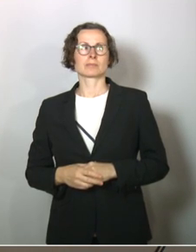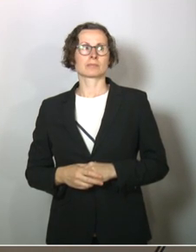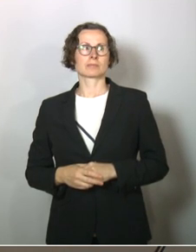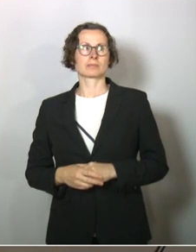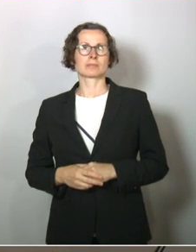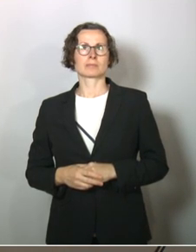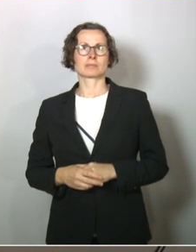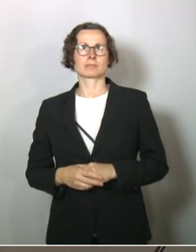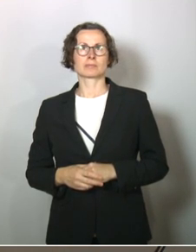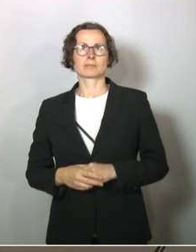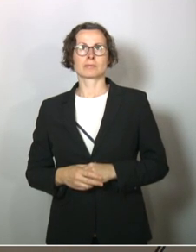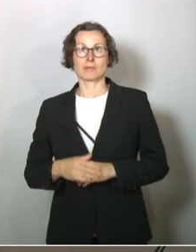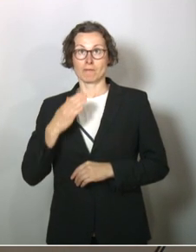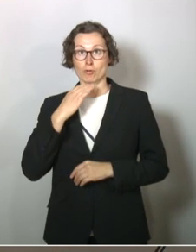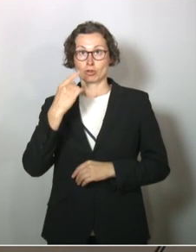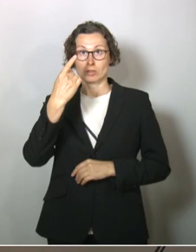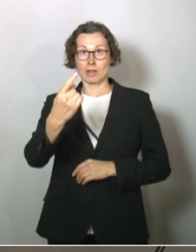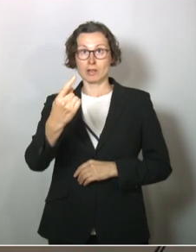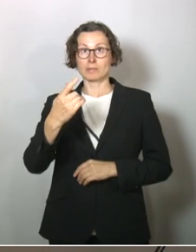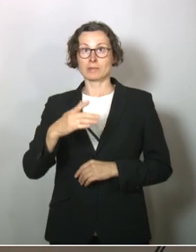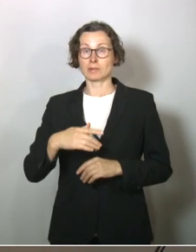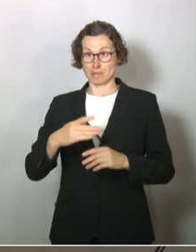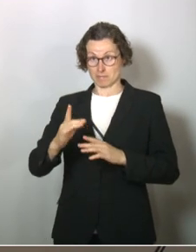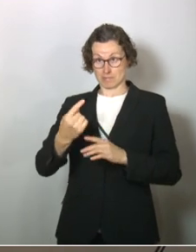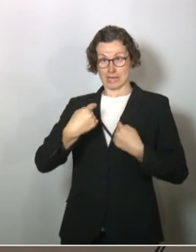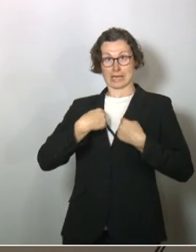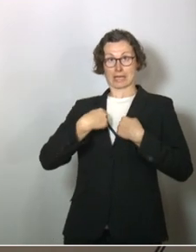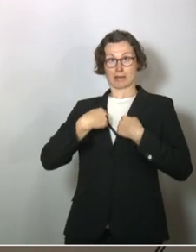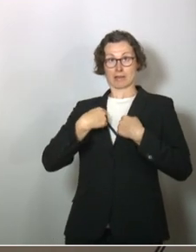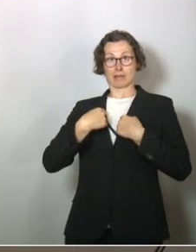Ja? Möchten Sie weitermachen? Richten Sie die Frage an mich? Ja.